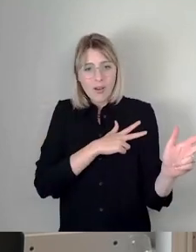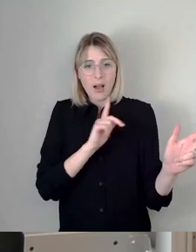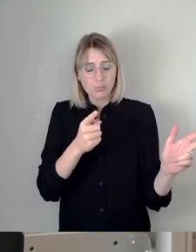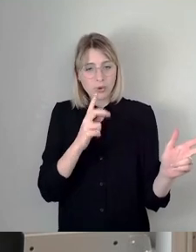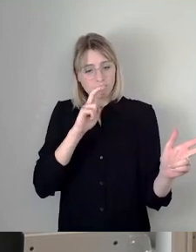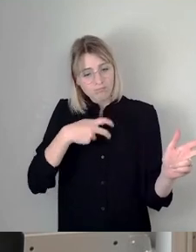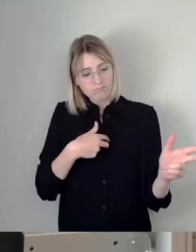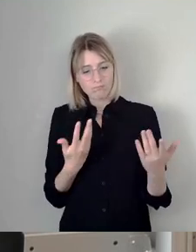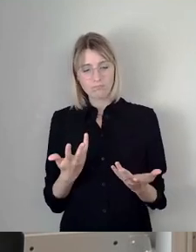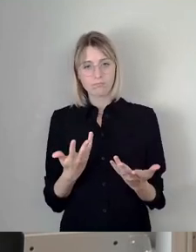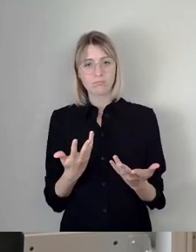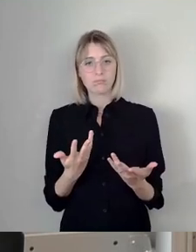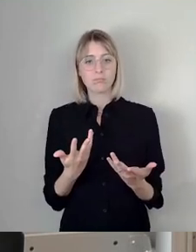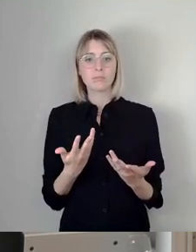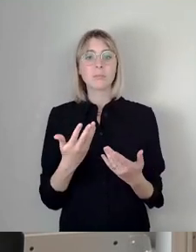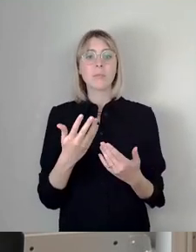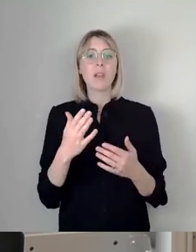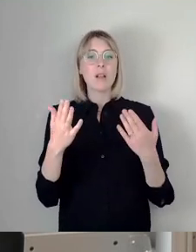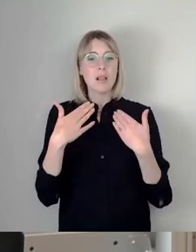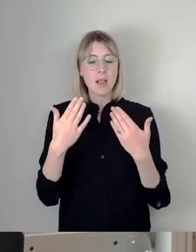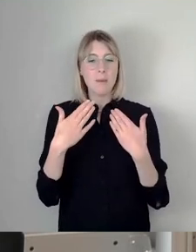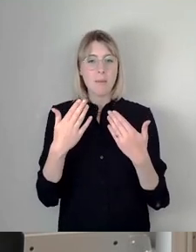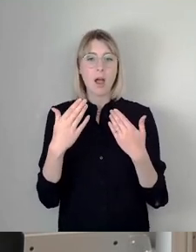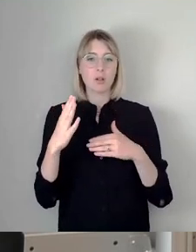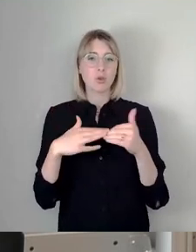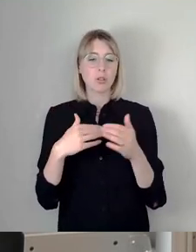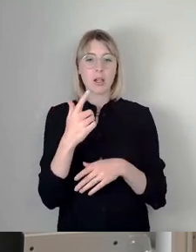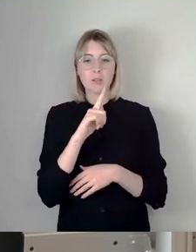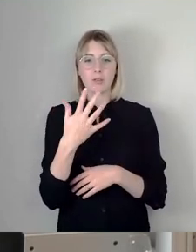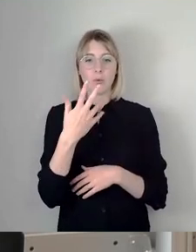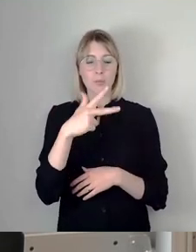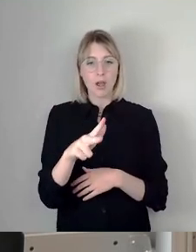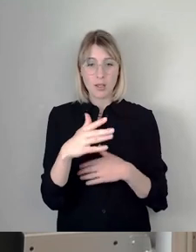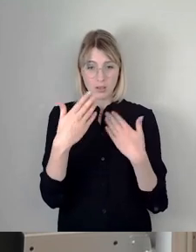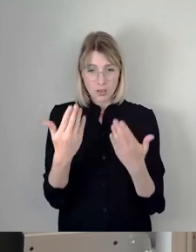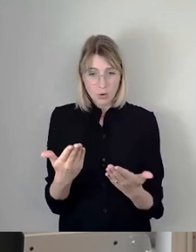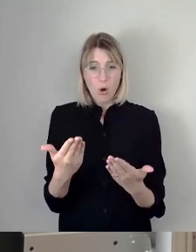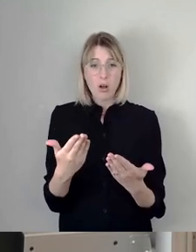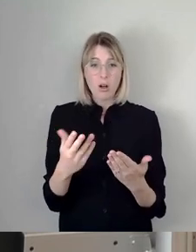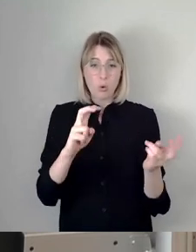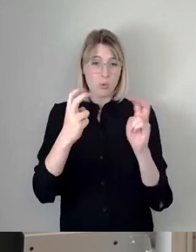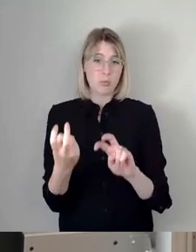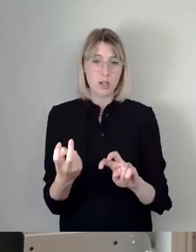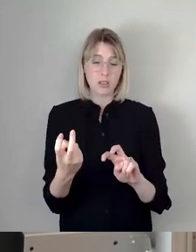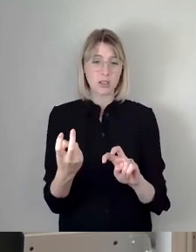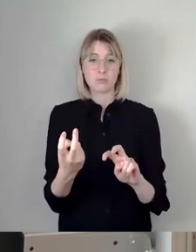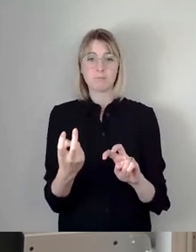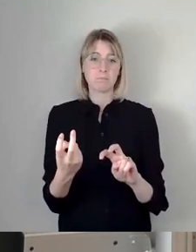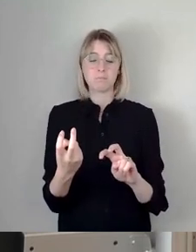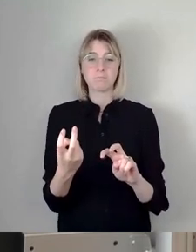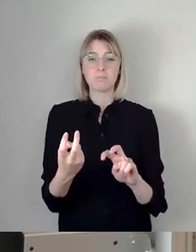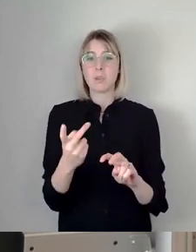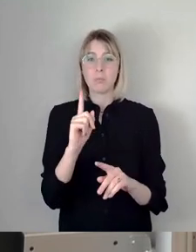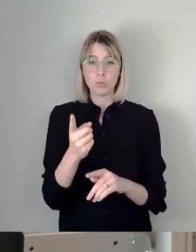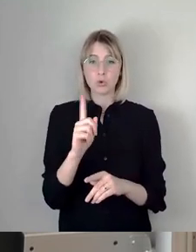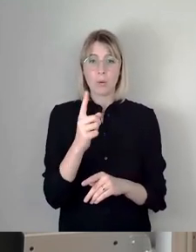Ich glaube, über eine Klimaneutralität 2035 in dieser Gänze wird man, da wird man nicht nur reden müssen, sondern davon